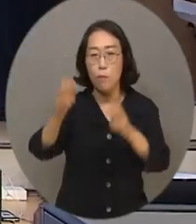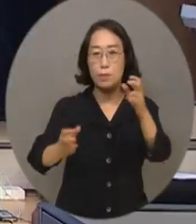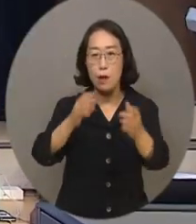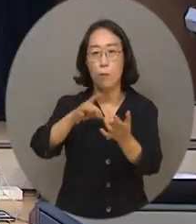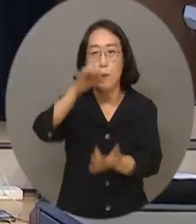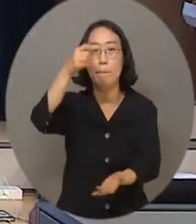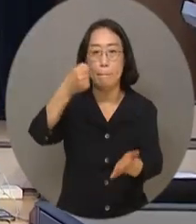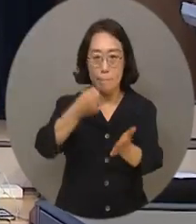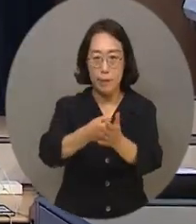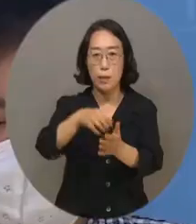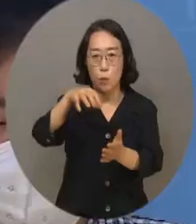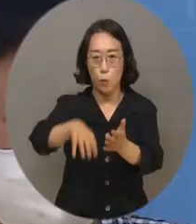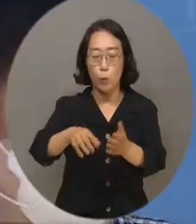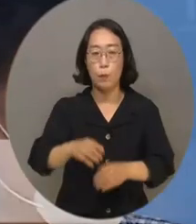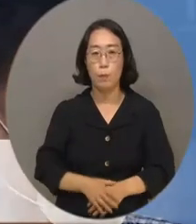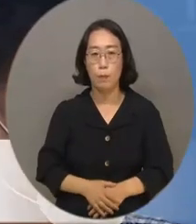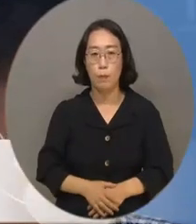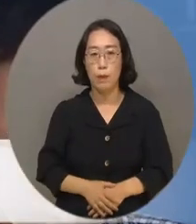선정된 바 있습니다.